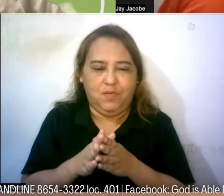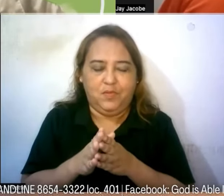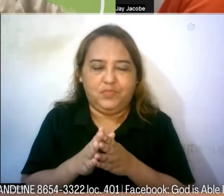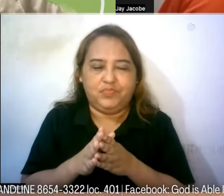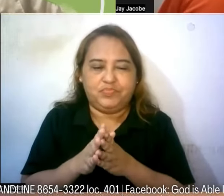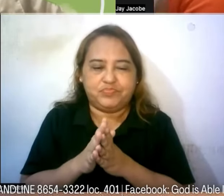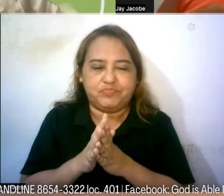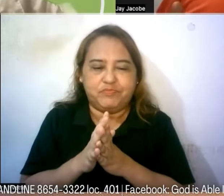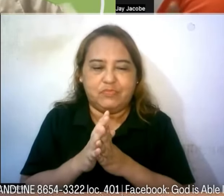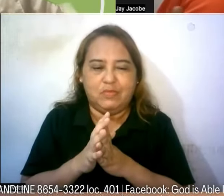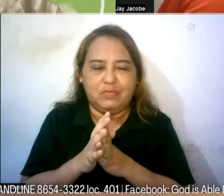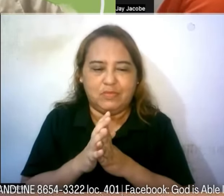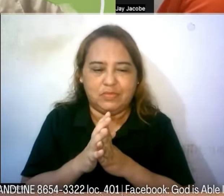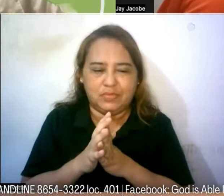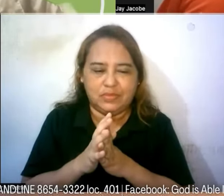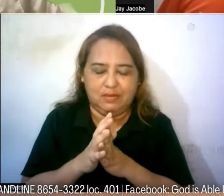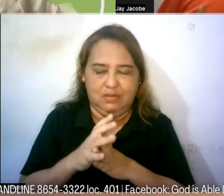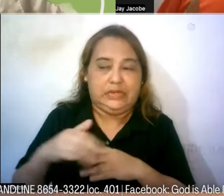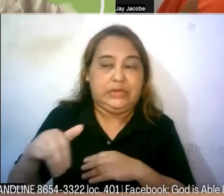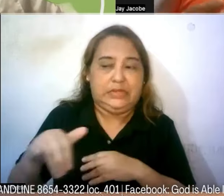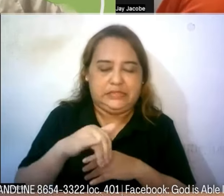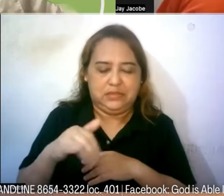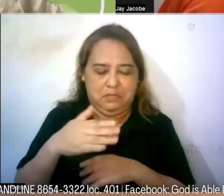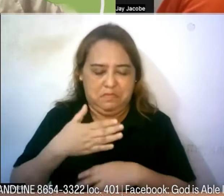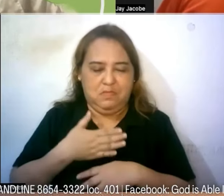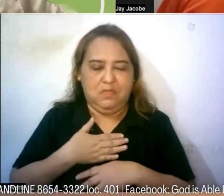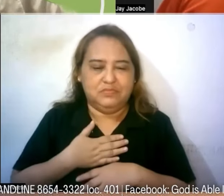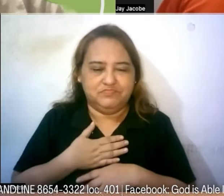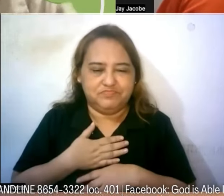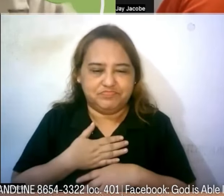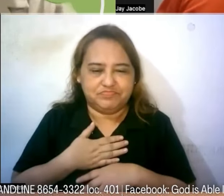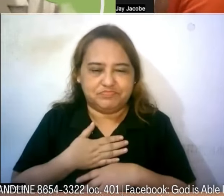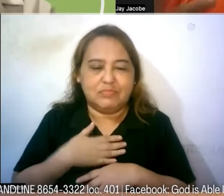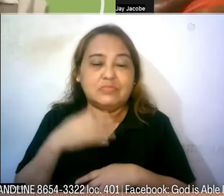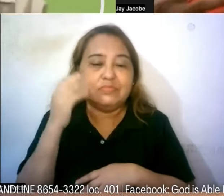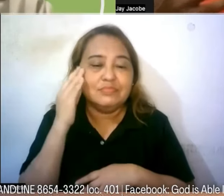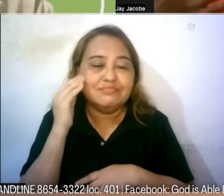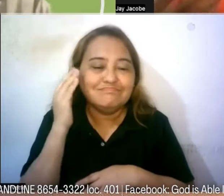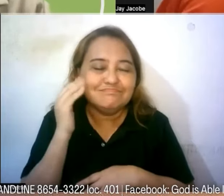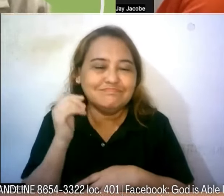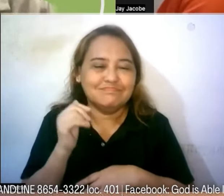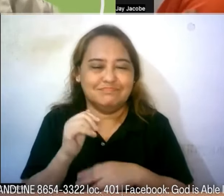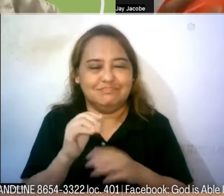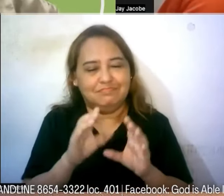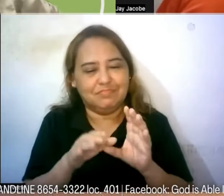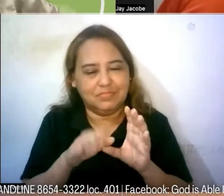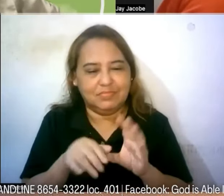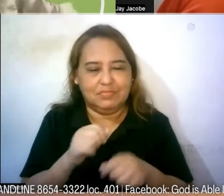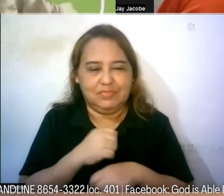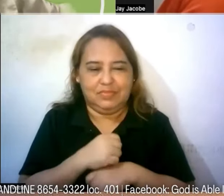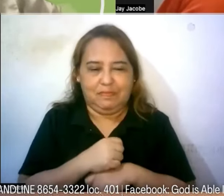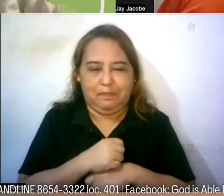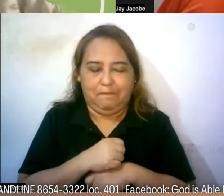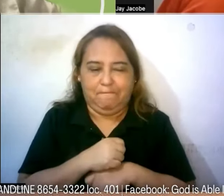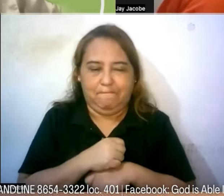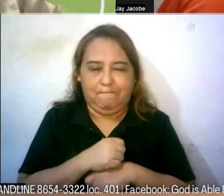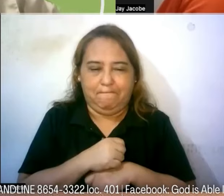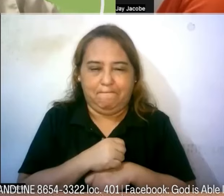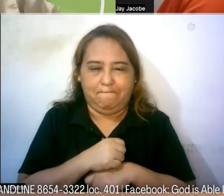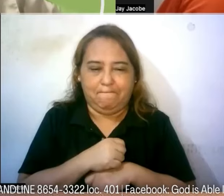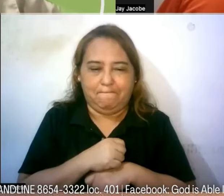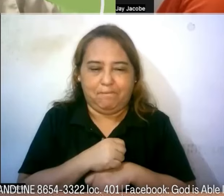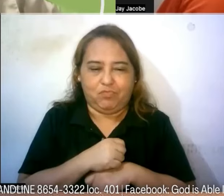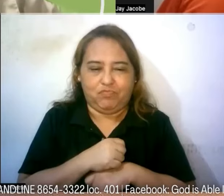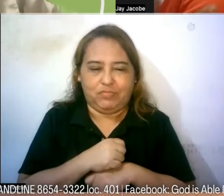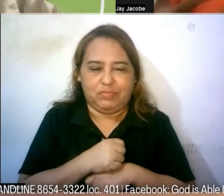tao ngayon na katulad po po so I can share bothly because I felt their feelings and and